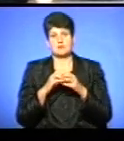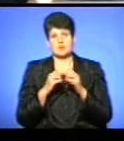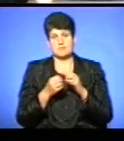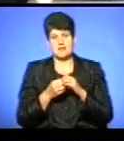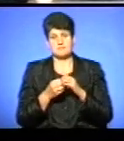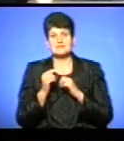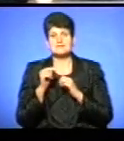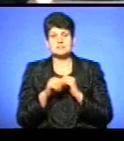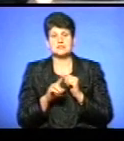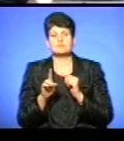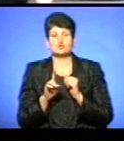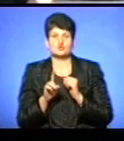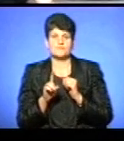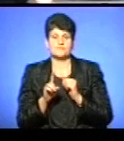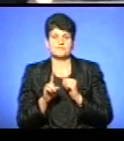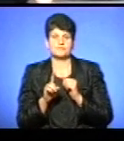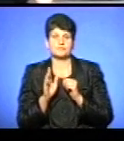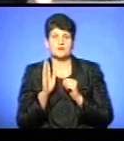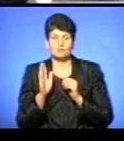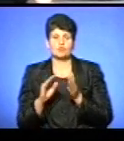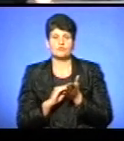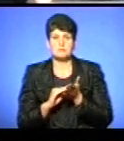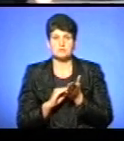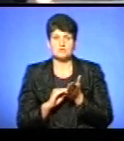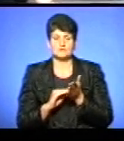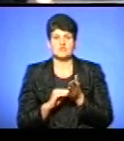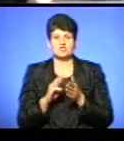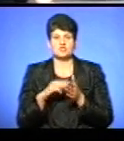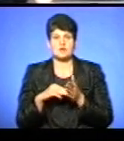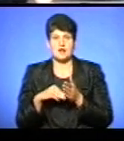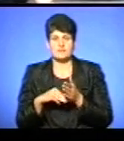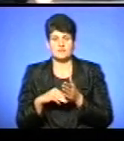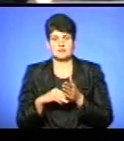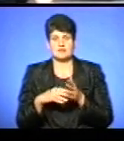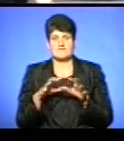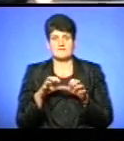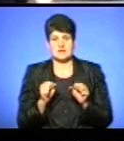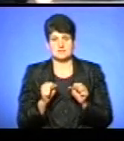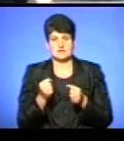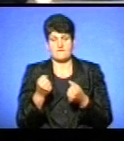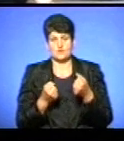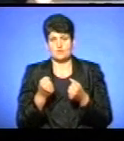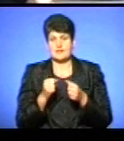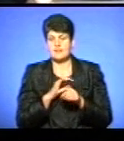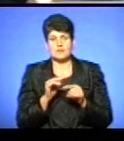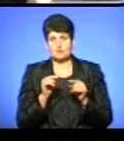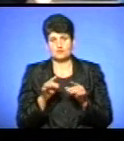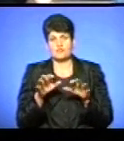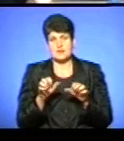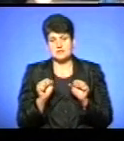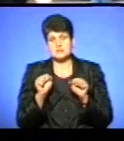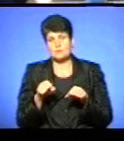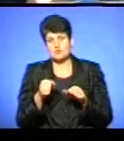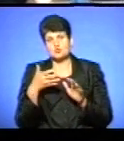тим, що будуть виписувати штрафи на власника автомобіля. Не тому, що там, ну, власник, я розумію, що він може